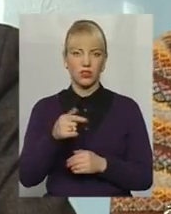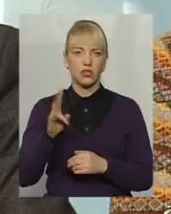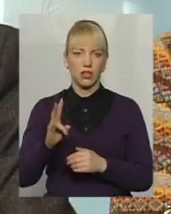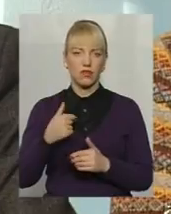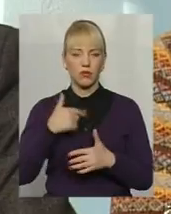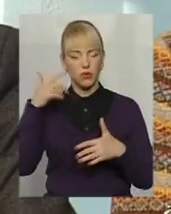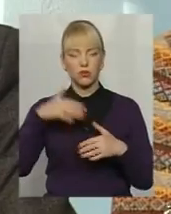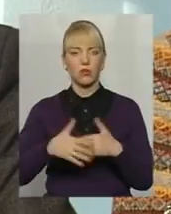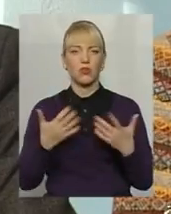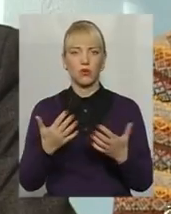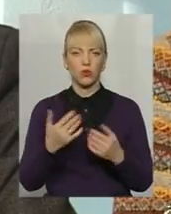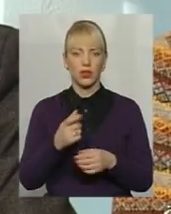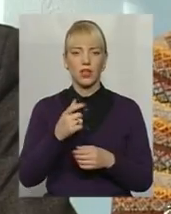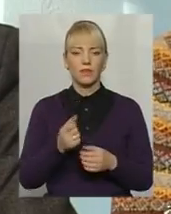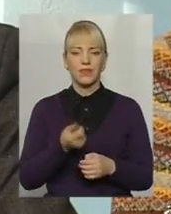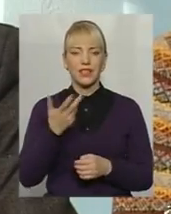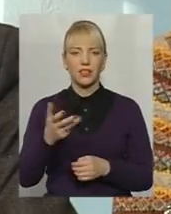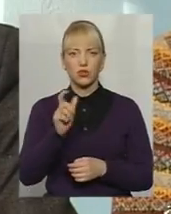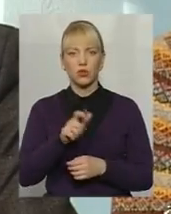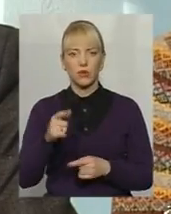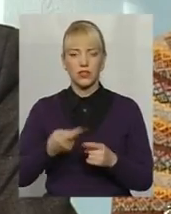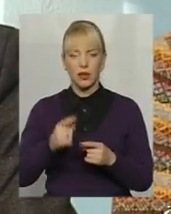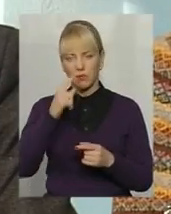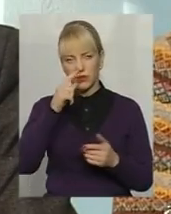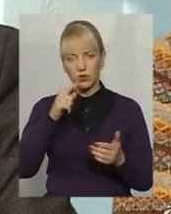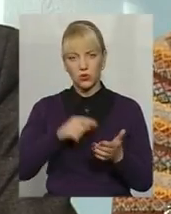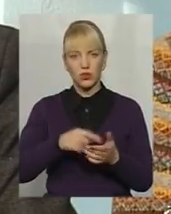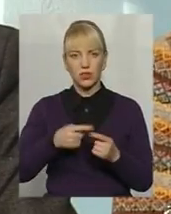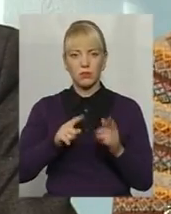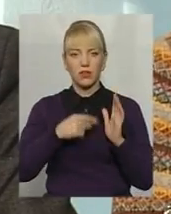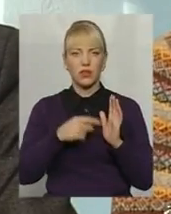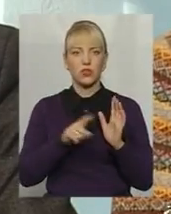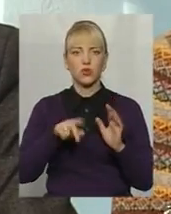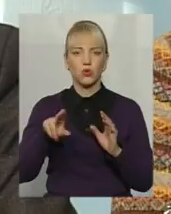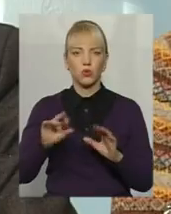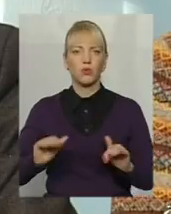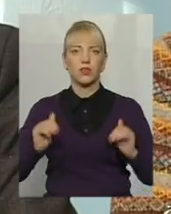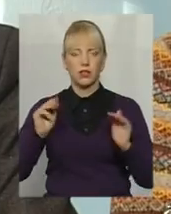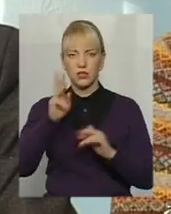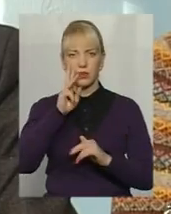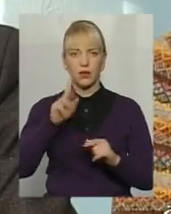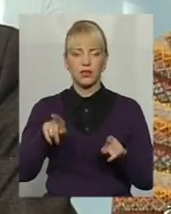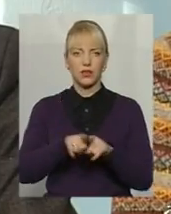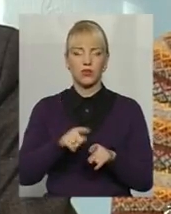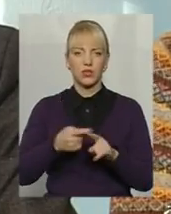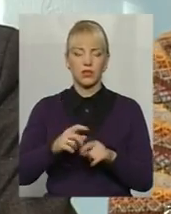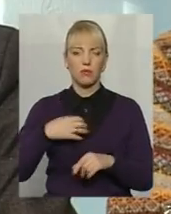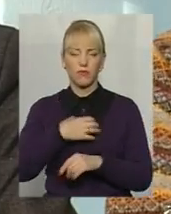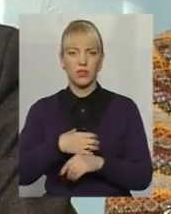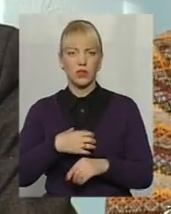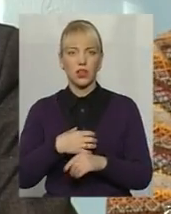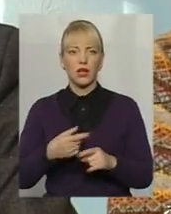Ми розуміємо, якої кількості громадян дане питання стосується щодо підняття мінімальної зарплати. Особливо дане питання актуальне для